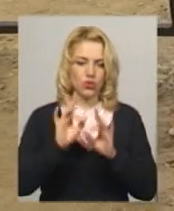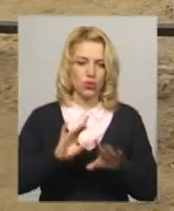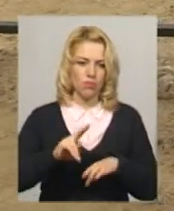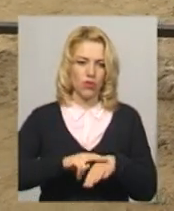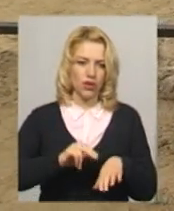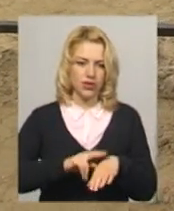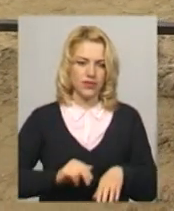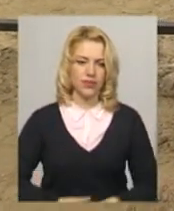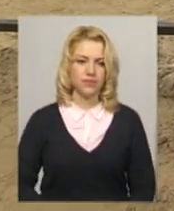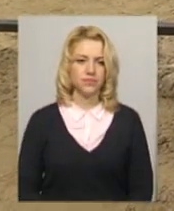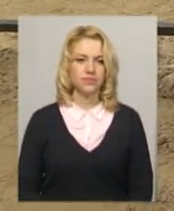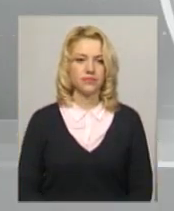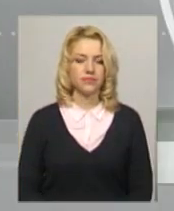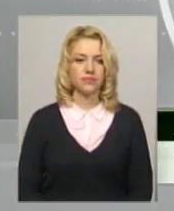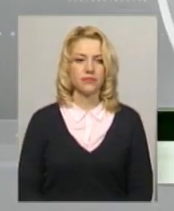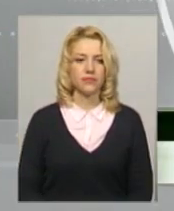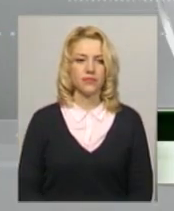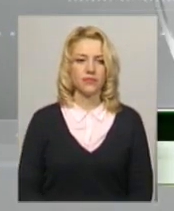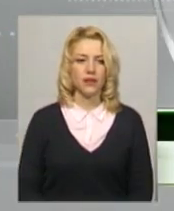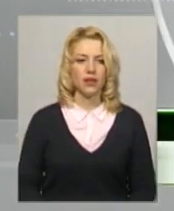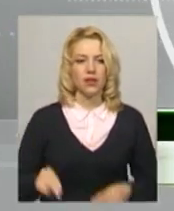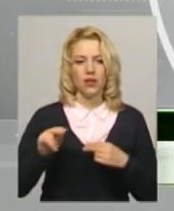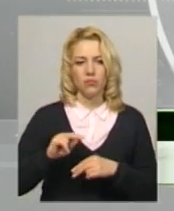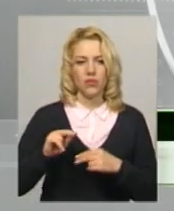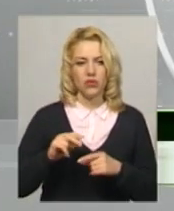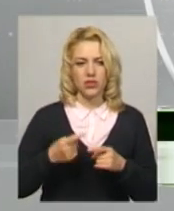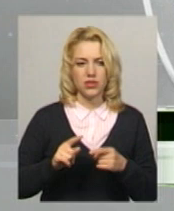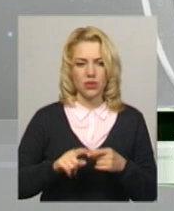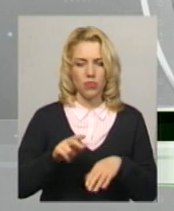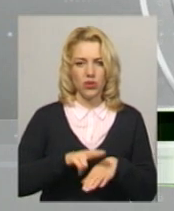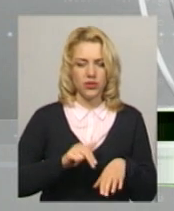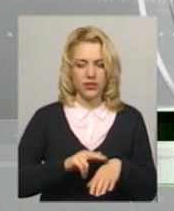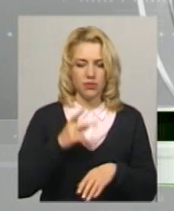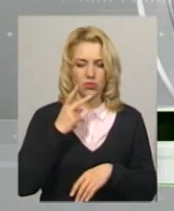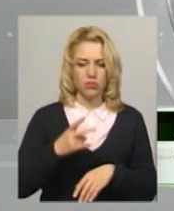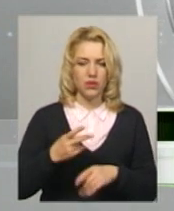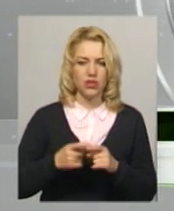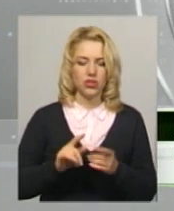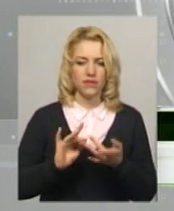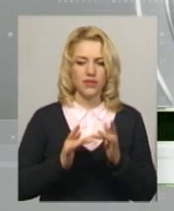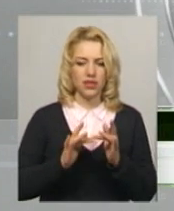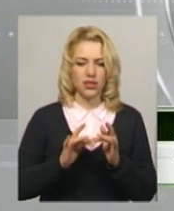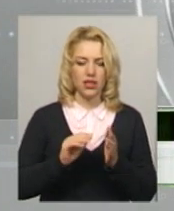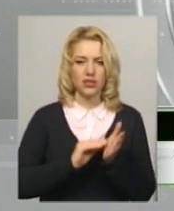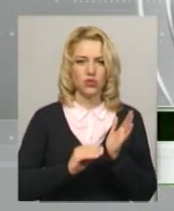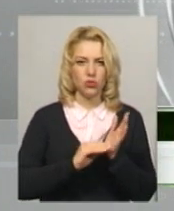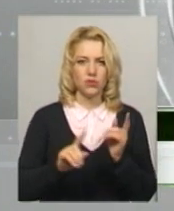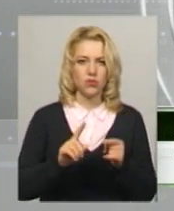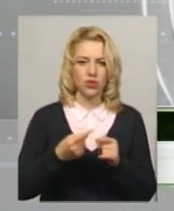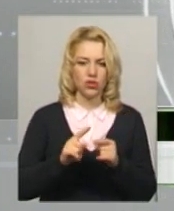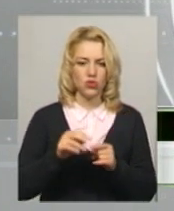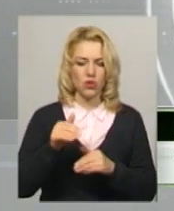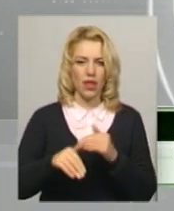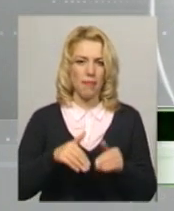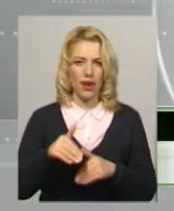поліції Людмила Берестовська. Працівники Заричанського відділу поліції побачили в інтернеті допис про те, що на міському